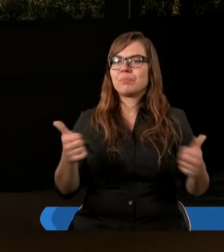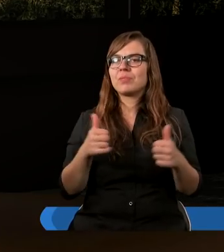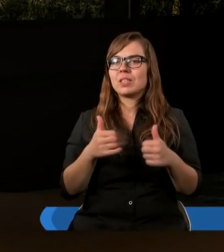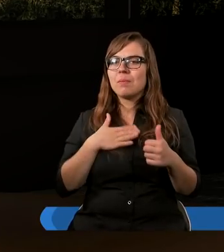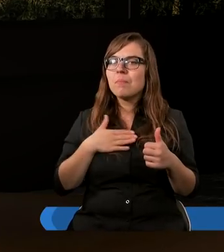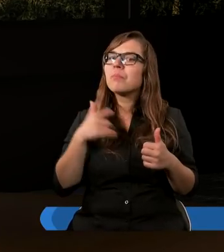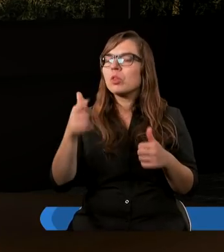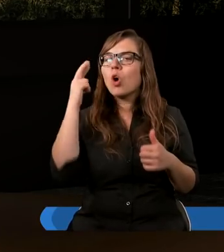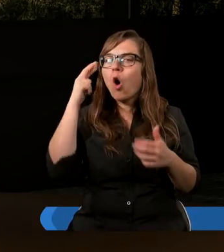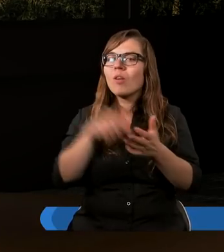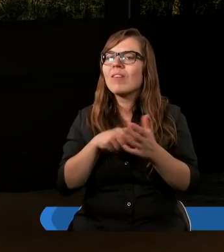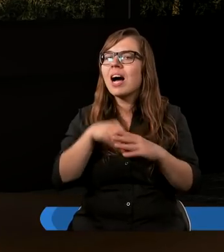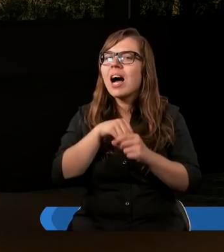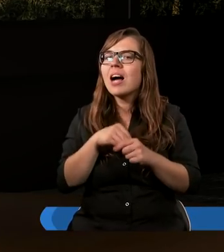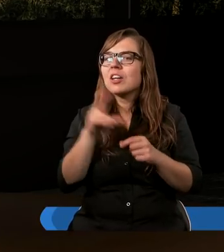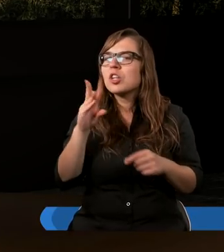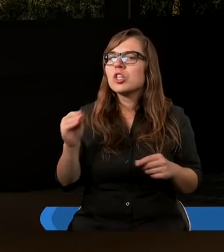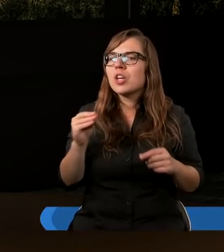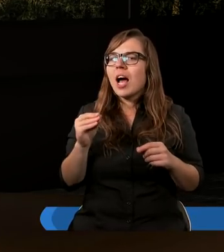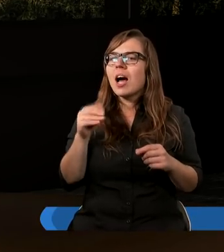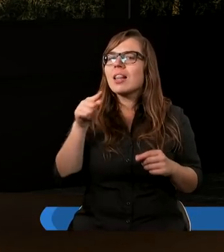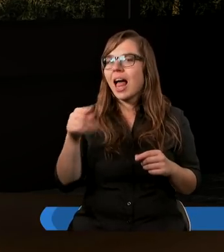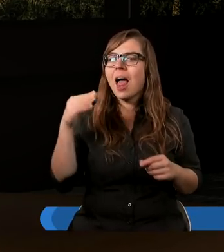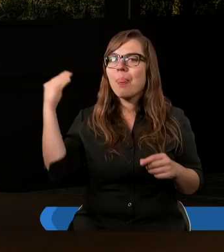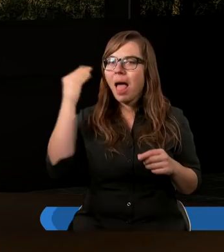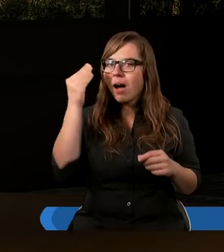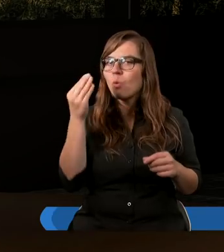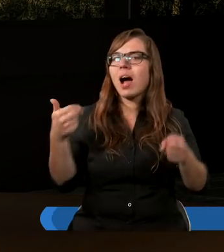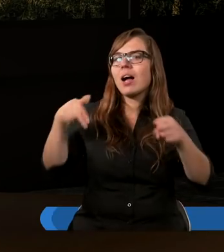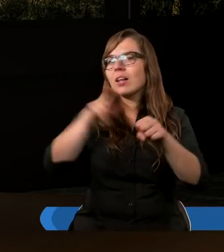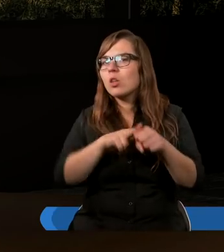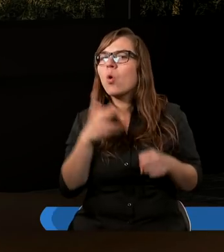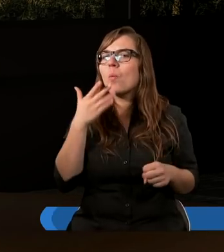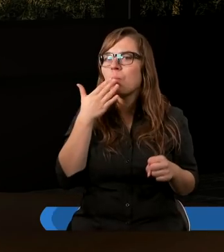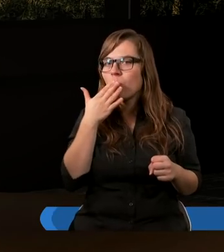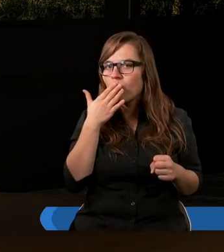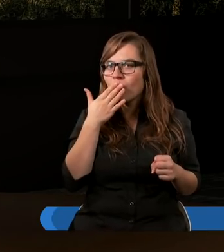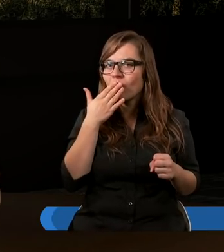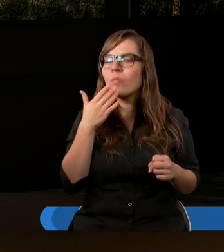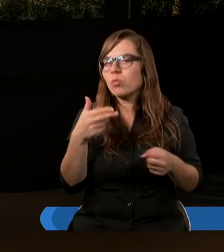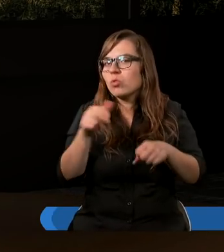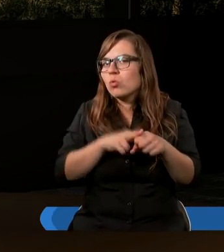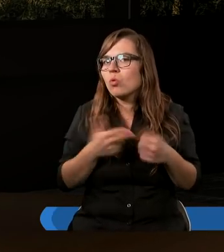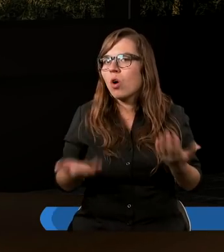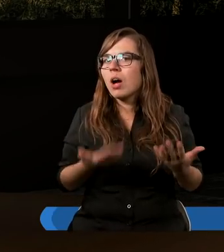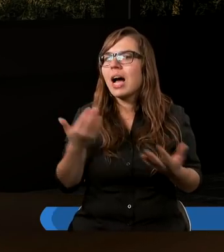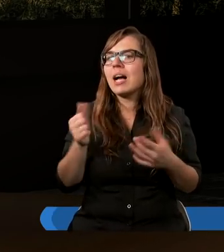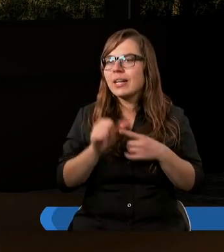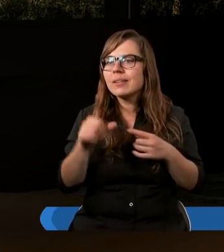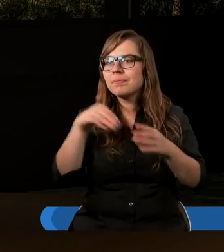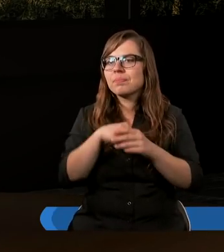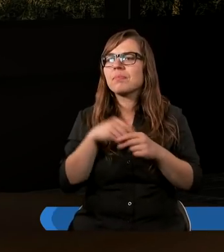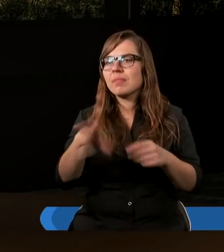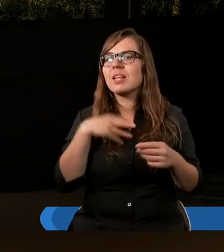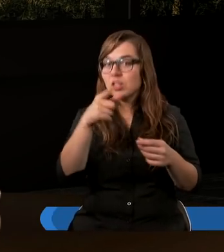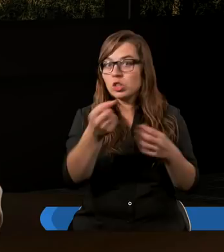ważne, żebyśmy rozumieli, że ta nauka, która mówi, którą wyznajemy,